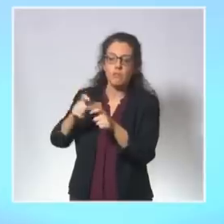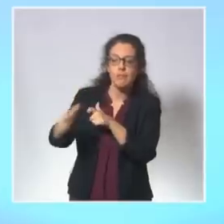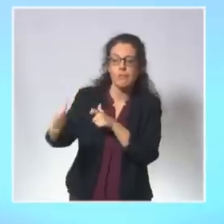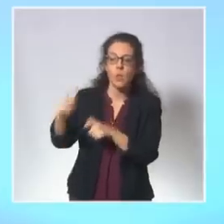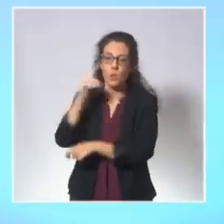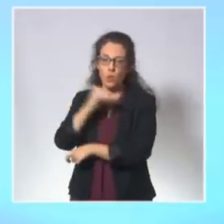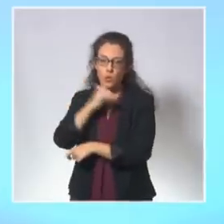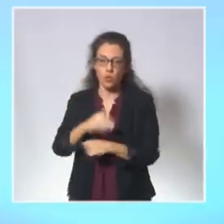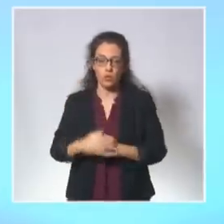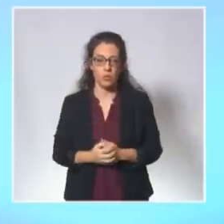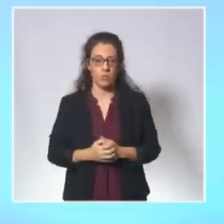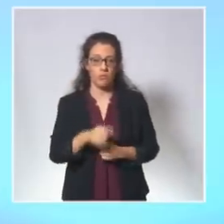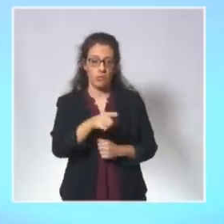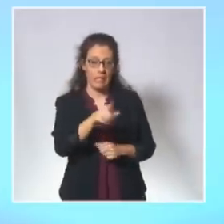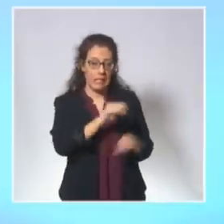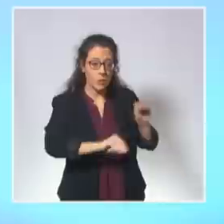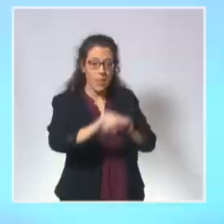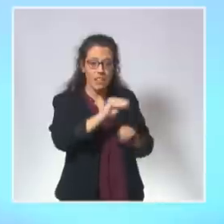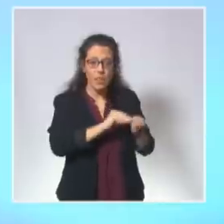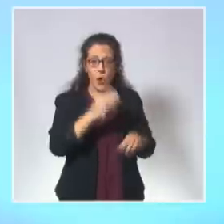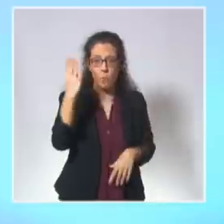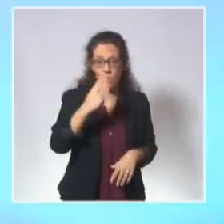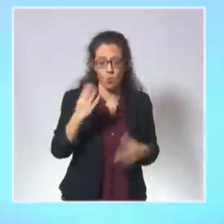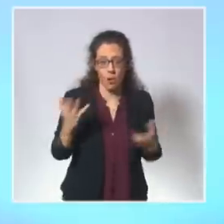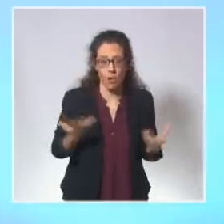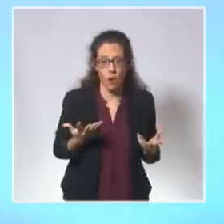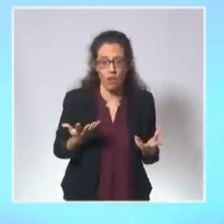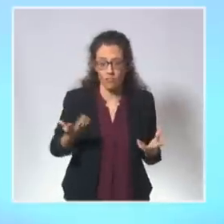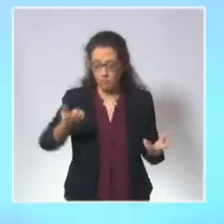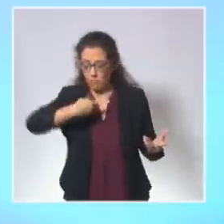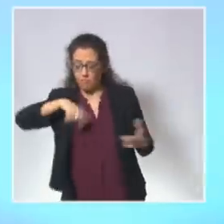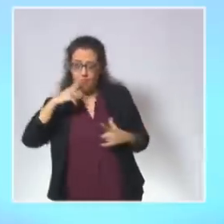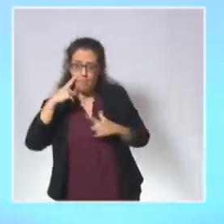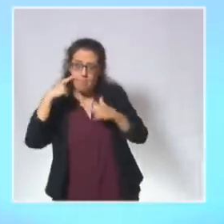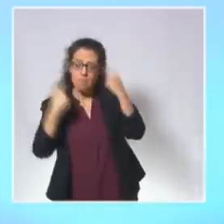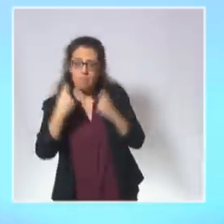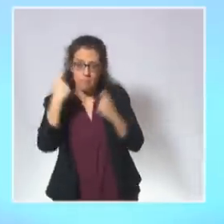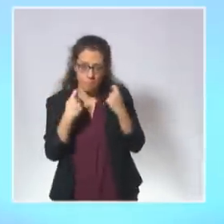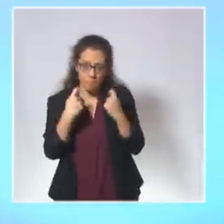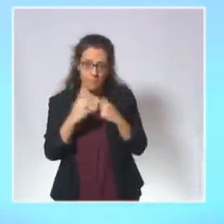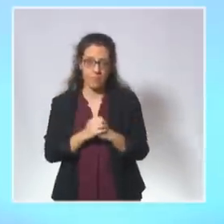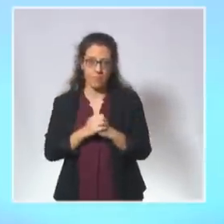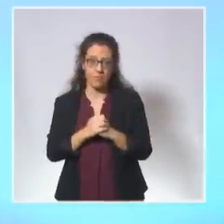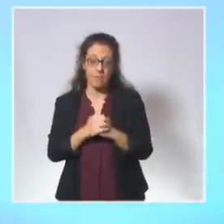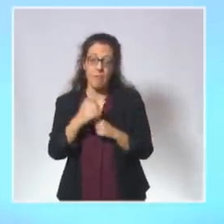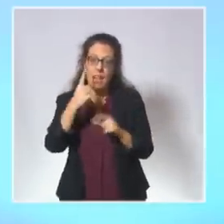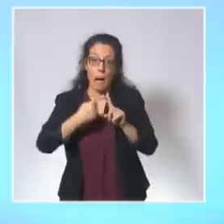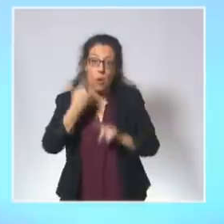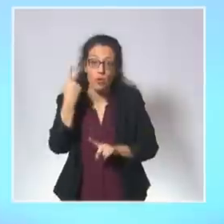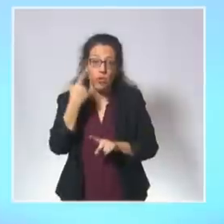Ce que nos soignants attendent de nous, c'est que nous soyons prudents et surtout, surtout, que nous nous